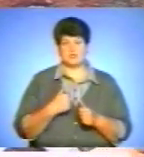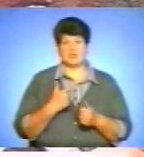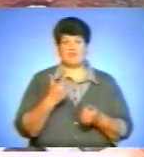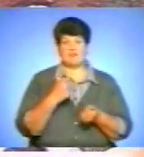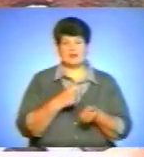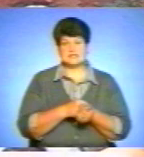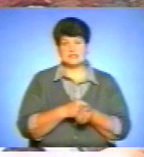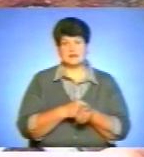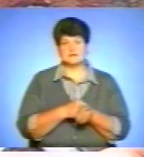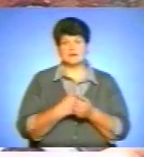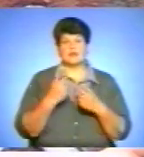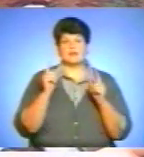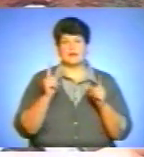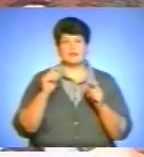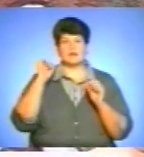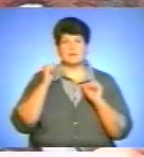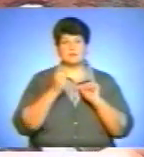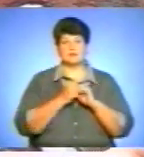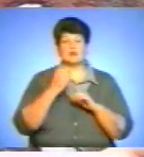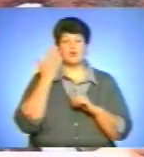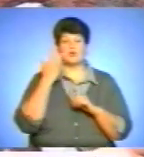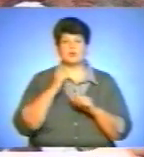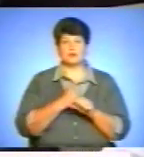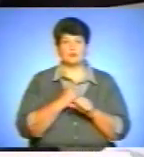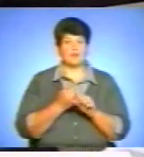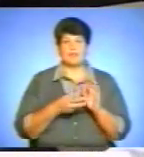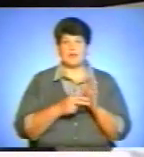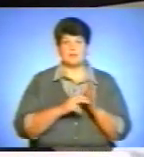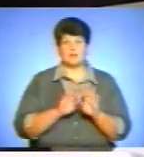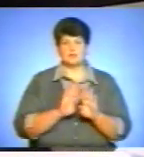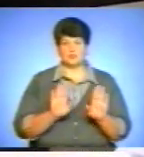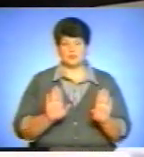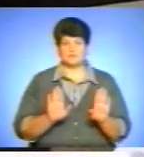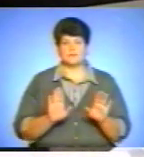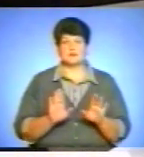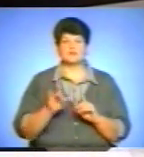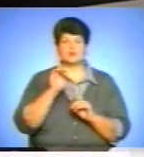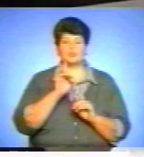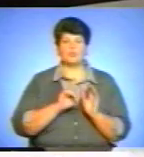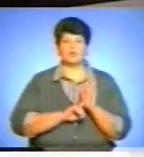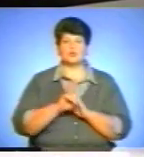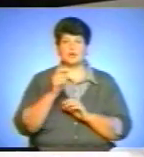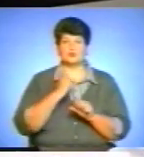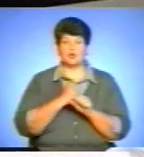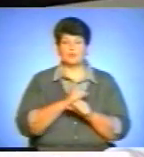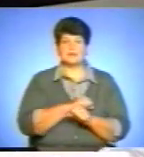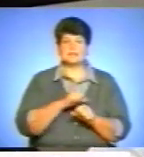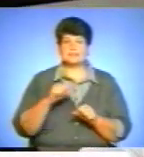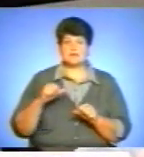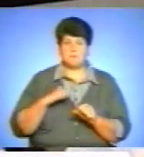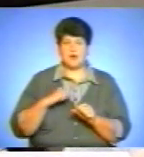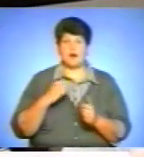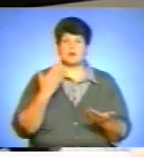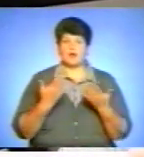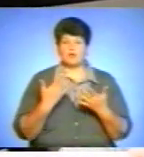Вакцинацію навіть не пам'ятаю, коли робив і не планую. Спочатку пробую сама якимись народними засобами, а потім